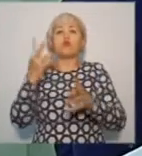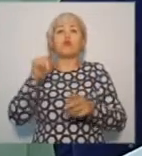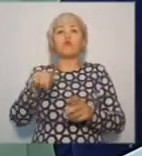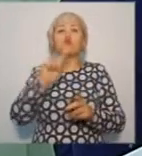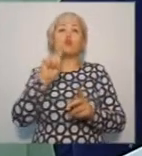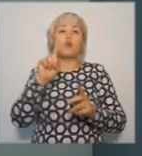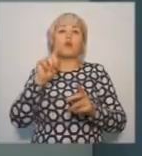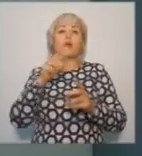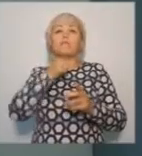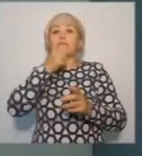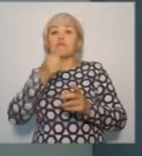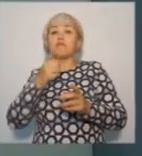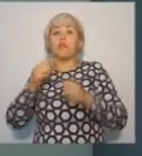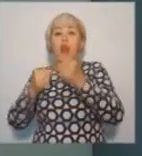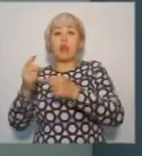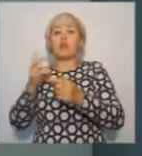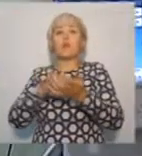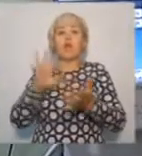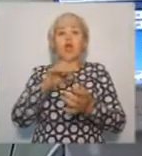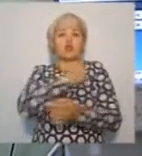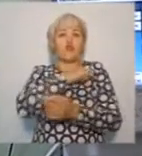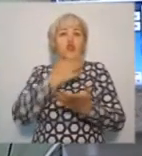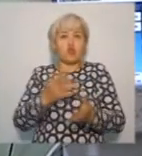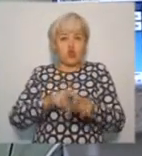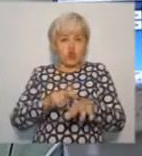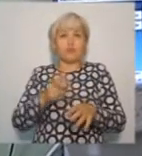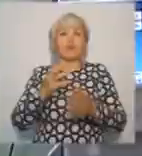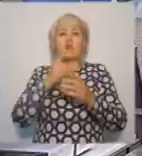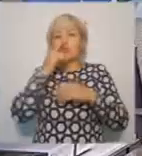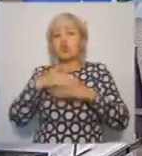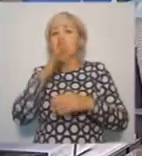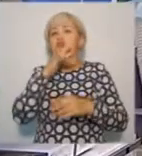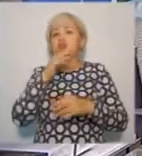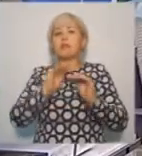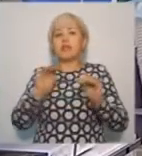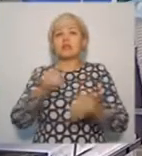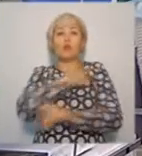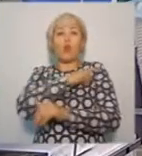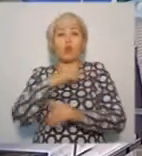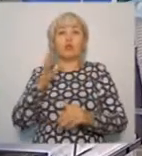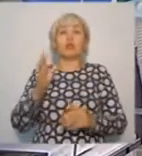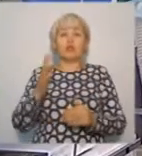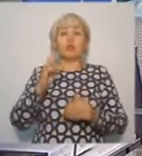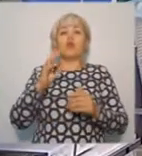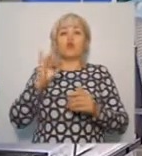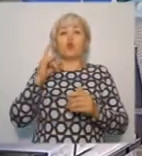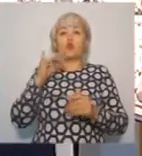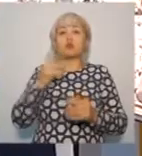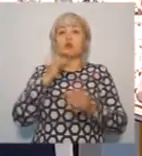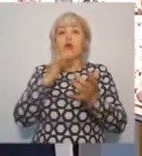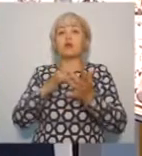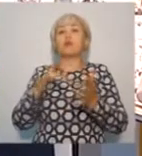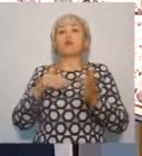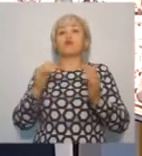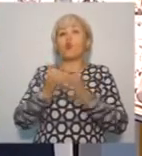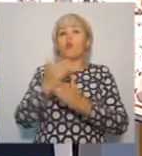новым оборудованием, сделают удобнее регистратуру и маршрутизацию пациентов. Кроме того, в залах ожидания врачей установят игровые площадки.